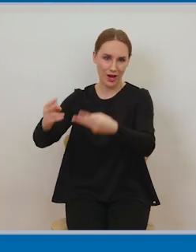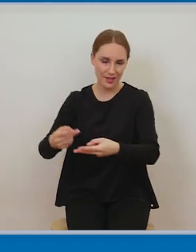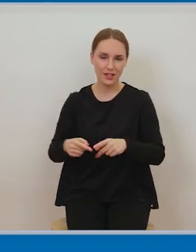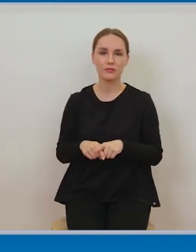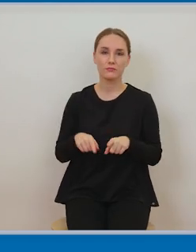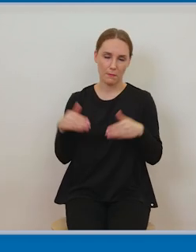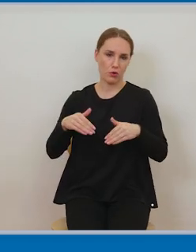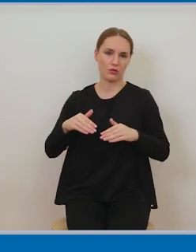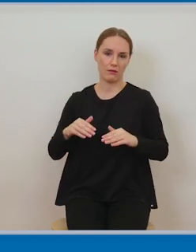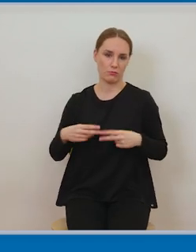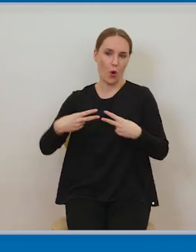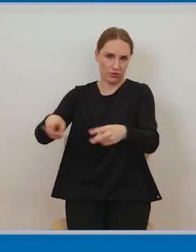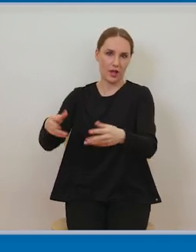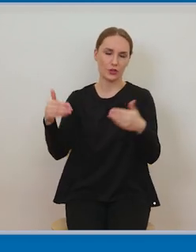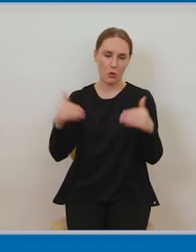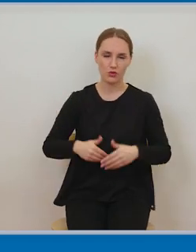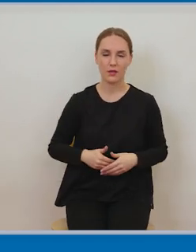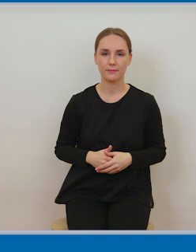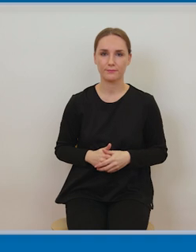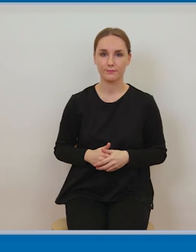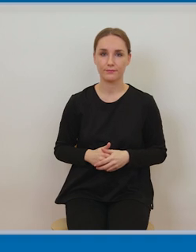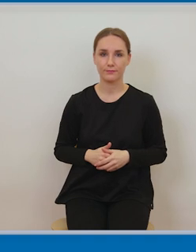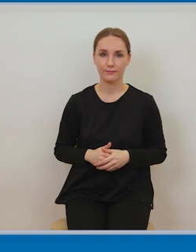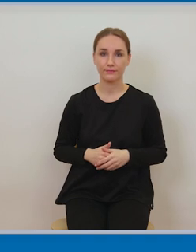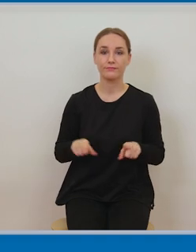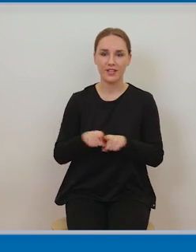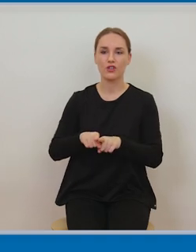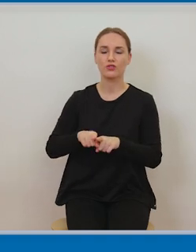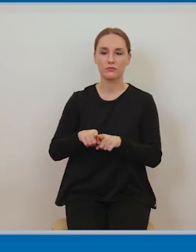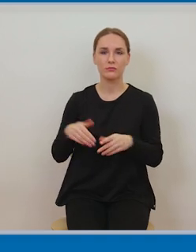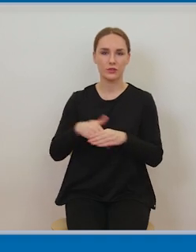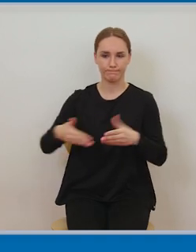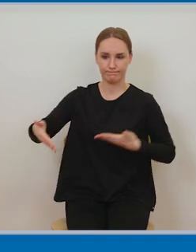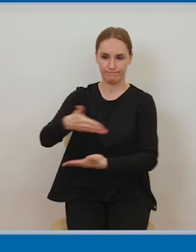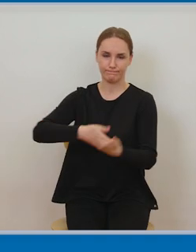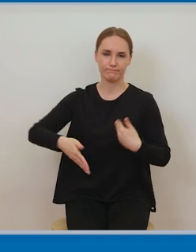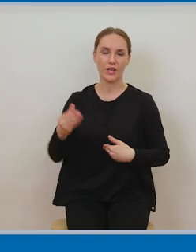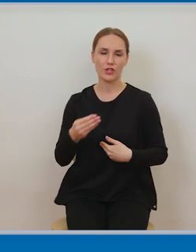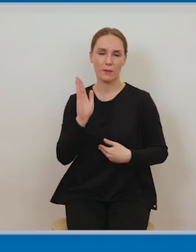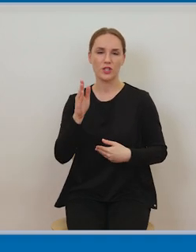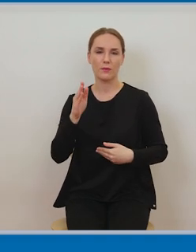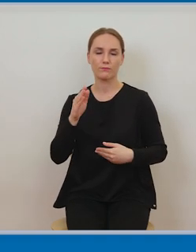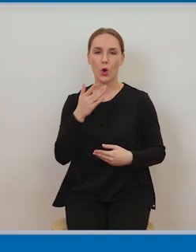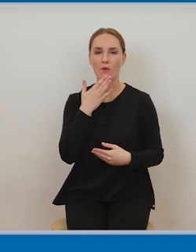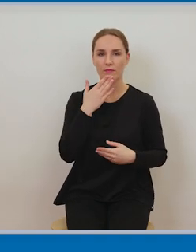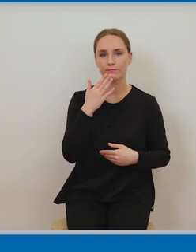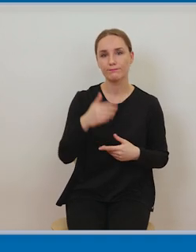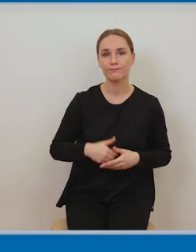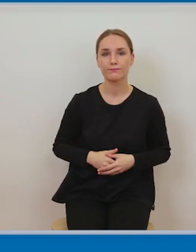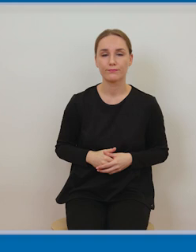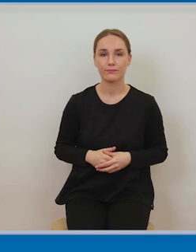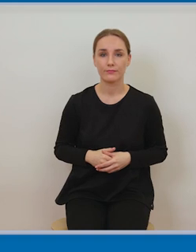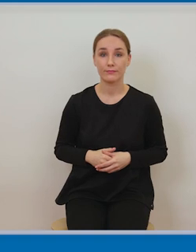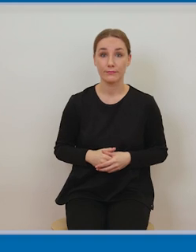i podlegają obrotowi, o czym będziemy jeszcze mówić. Tak, przemieniałyśmy Państwu jaka jest